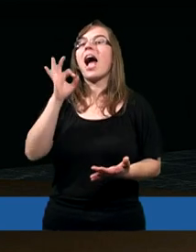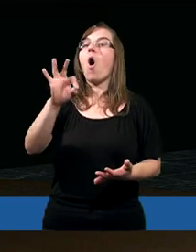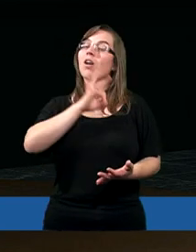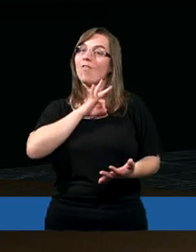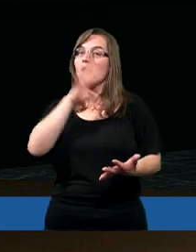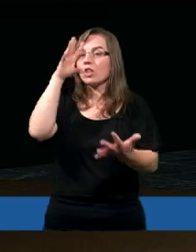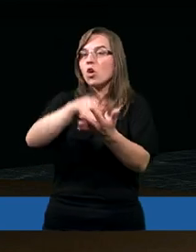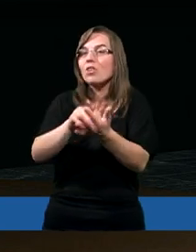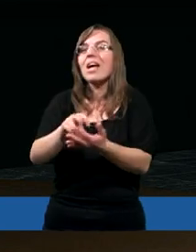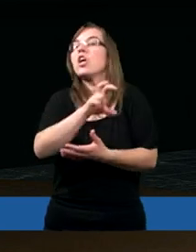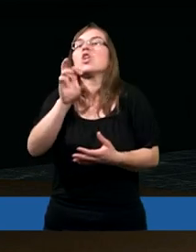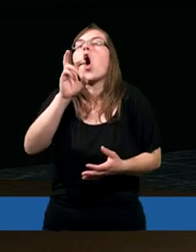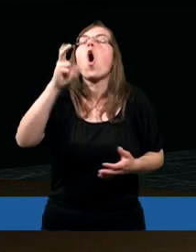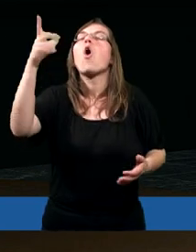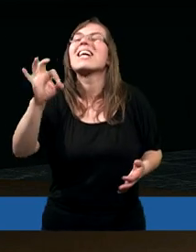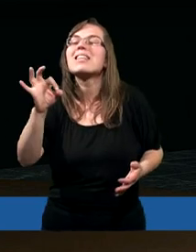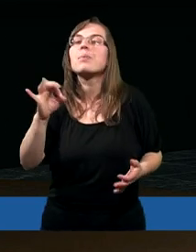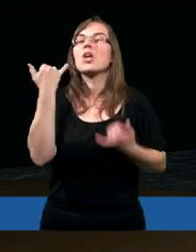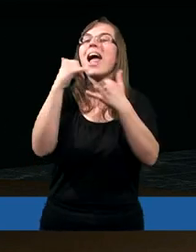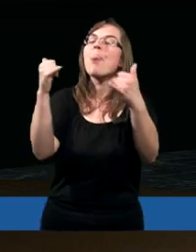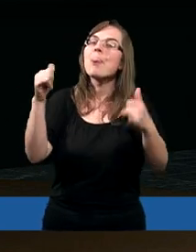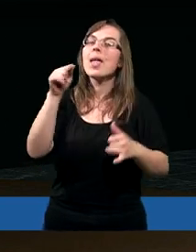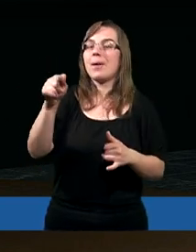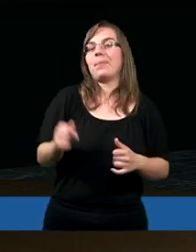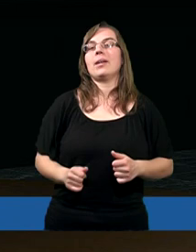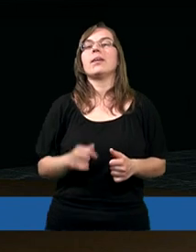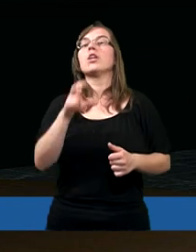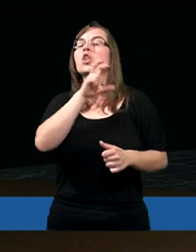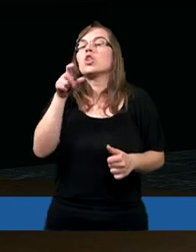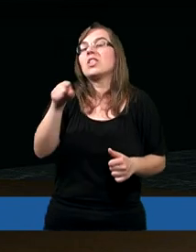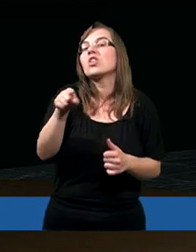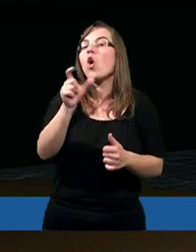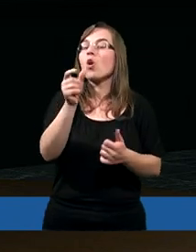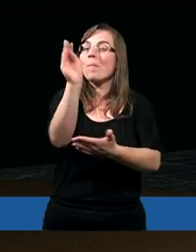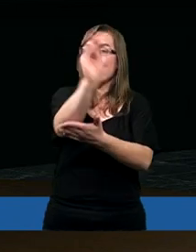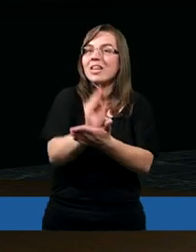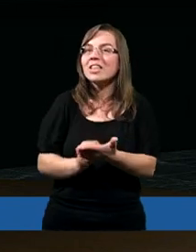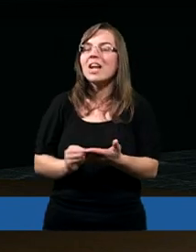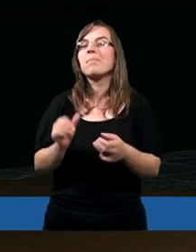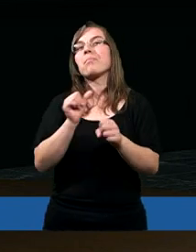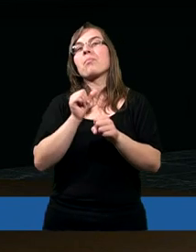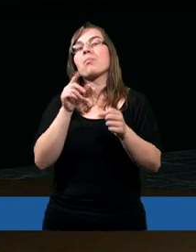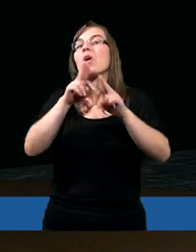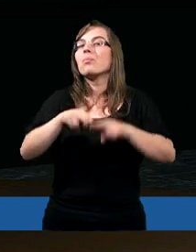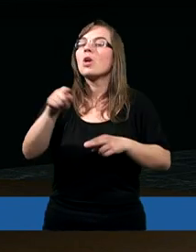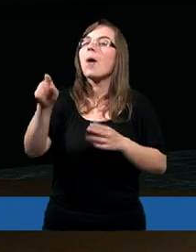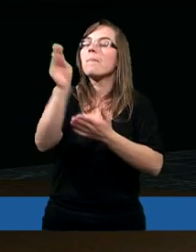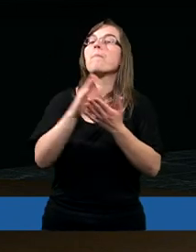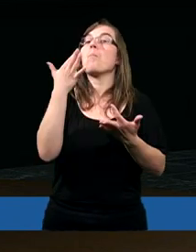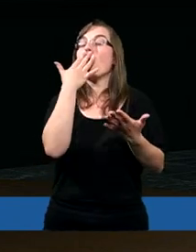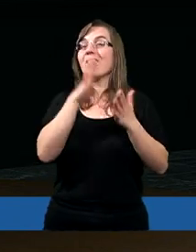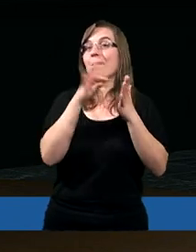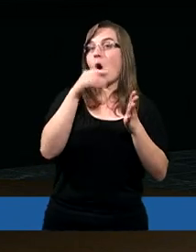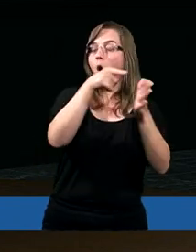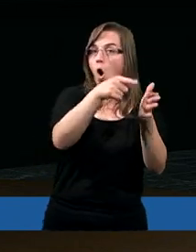jakichś doświadczeniach, czy o kimś innym może? Bo przecież to, co pisze, jeszcze co Izajas pisał, to mówi